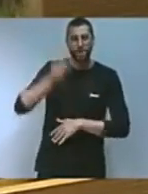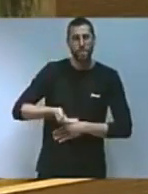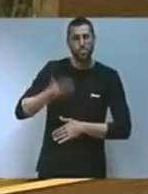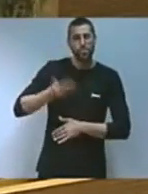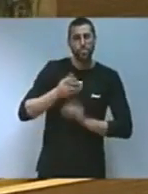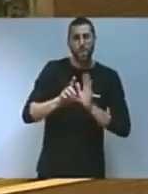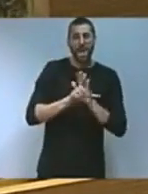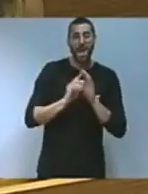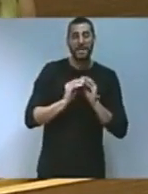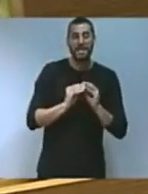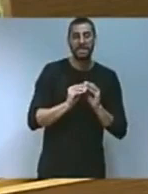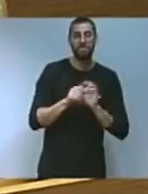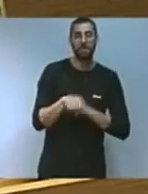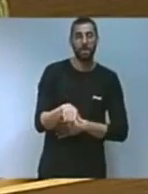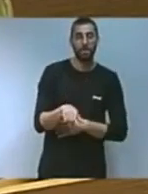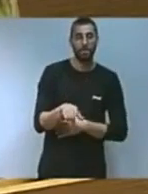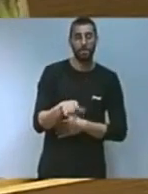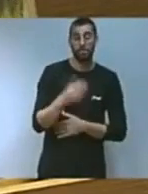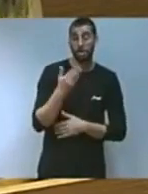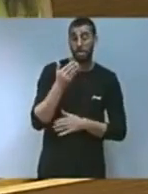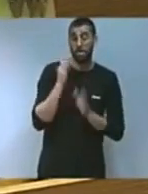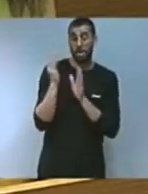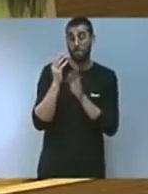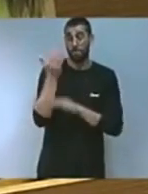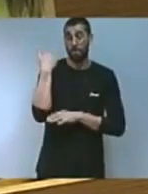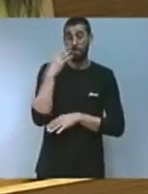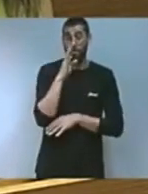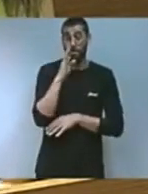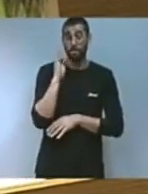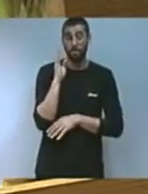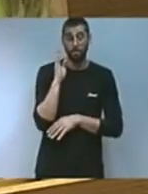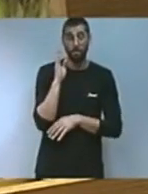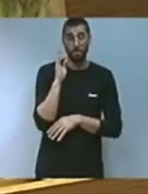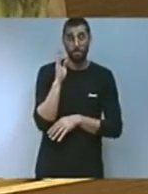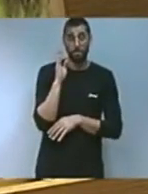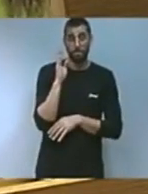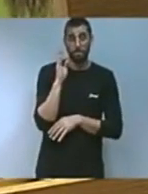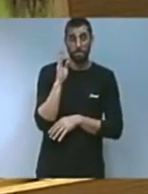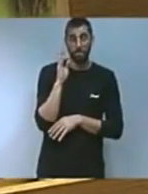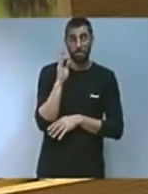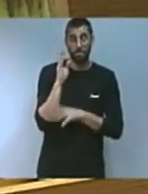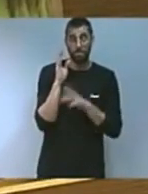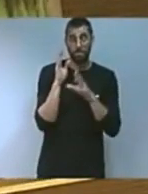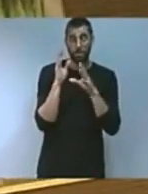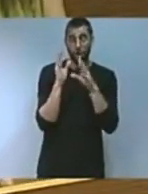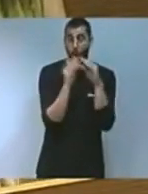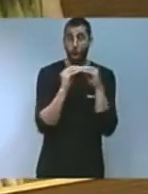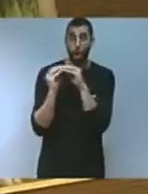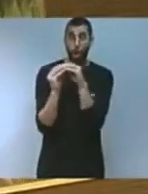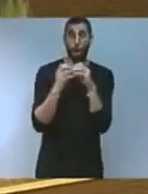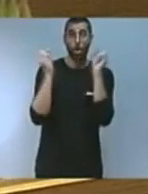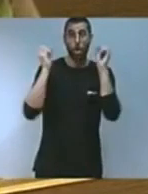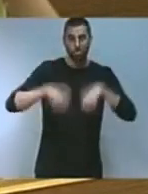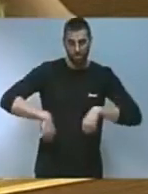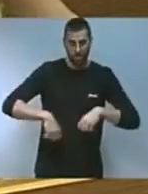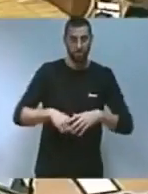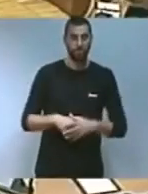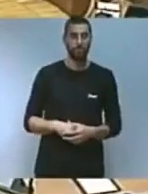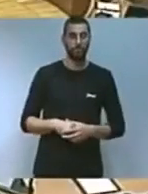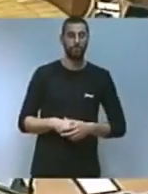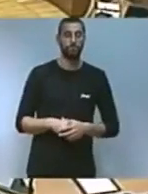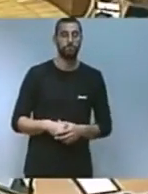que com moltes altres en la passada de la legislatura puga tindre un concès més que mereixut com els deia no